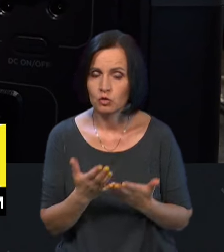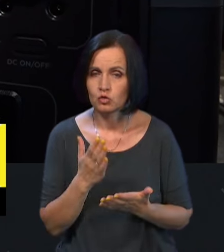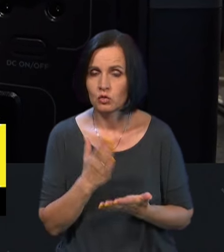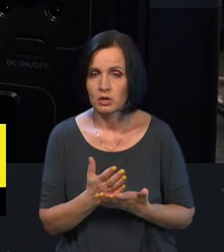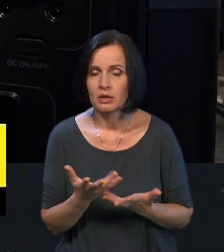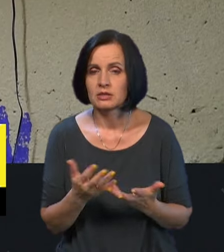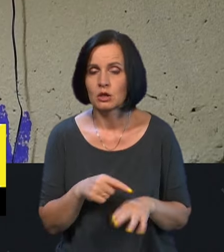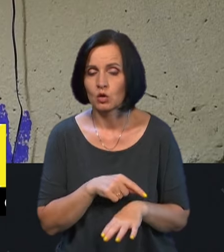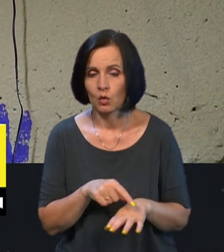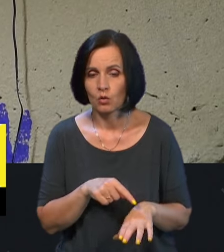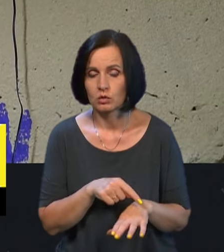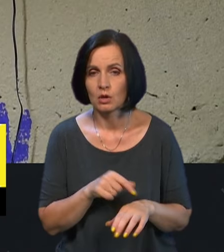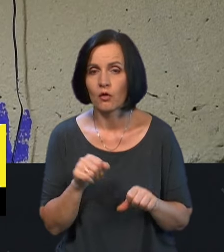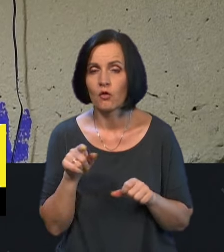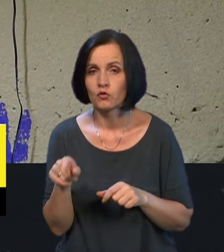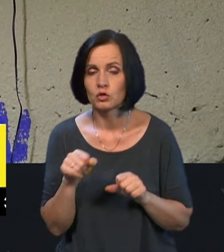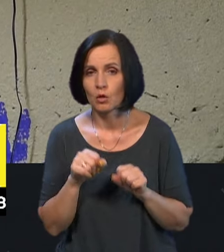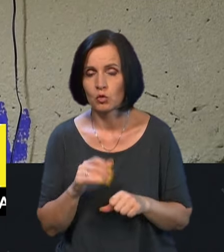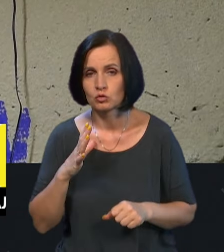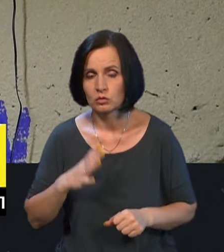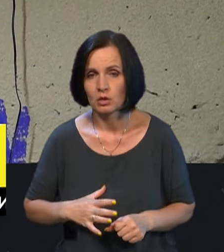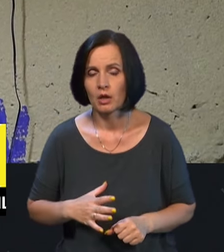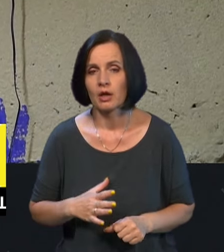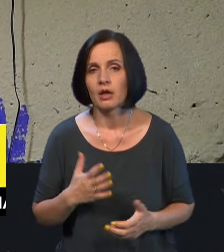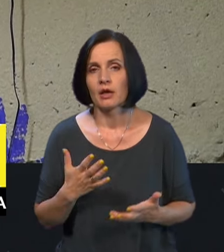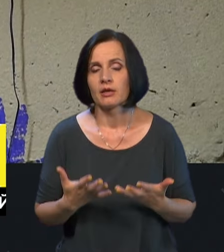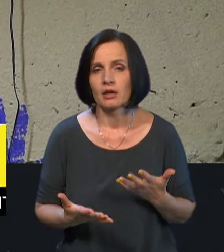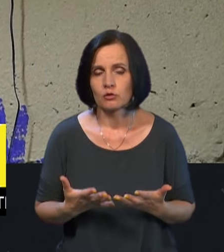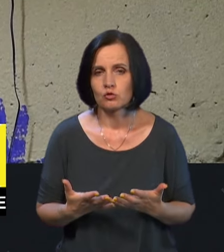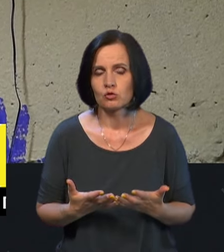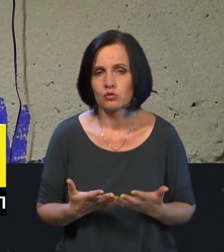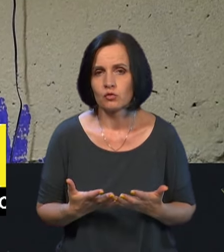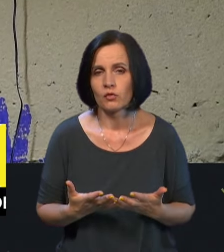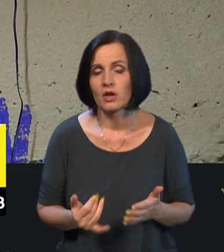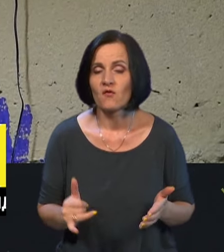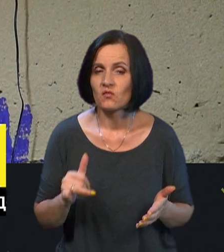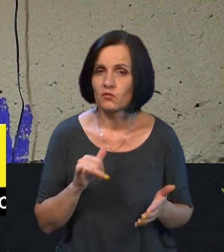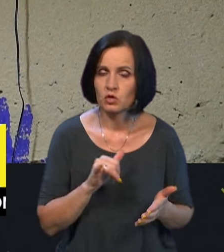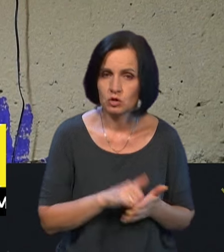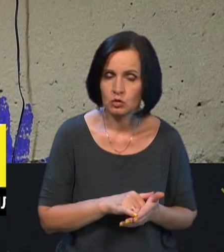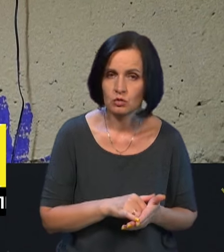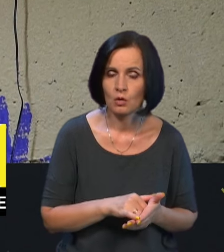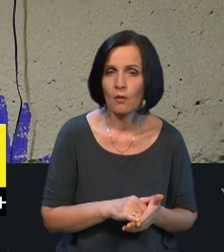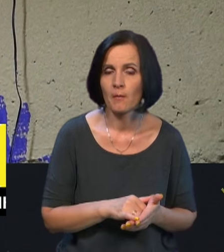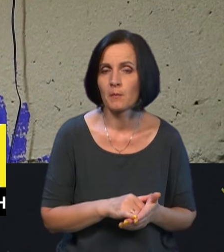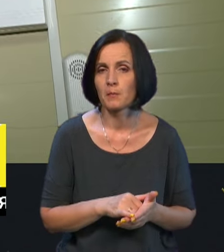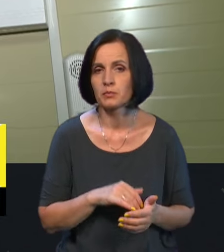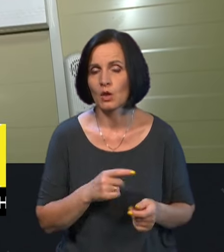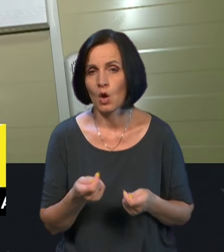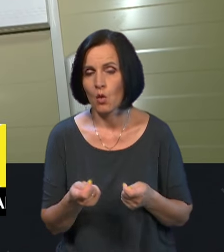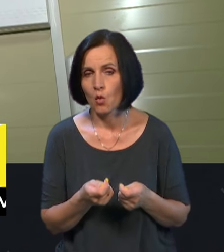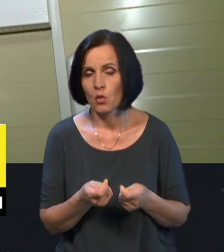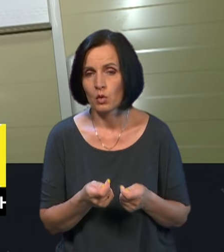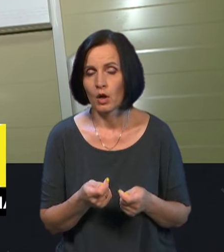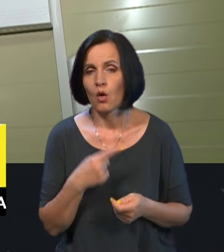скільки годин вони можуть витримати. Якщо встановлені, і там провайдер каже, ми у вас можемо